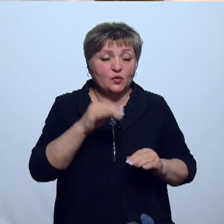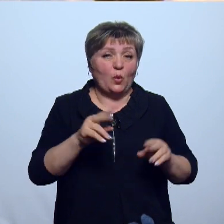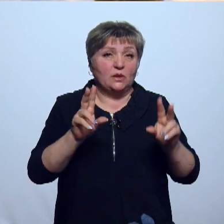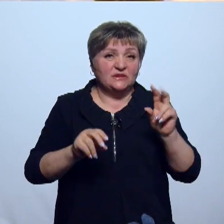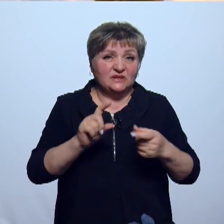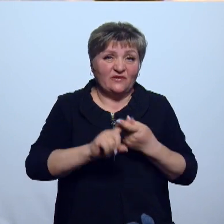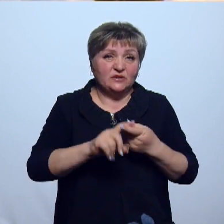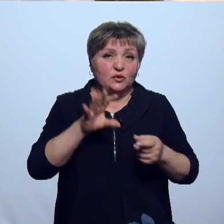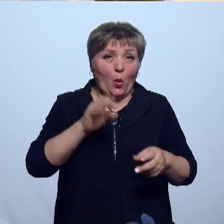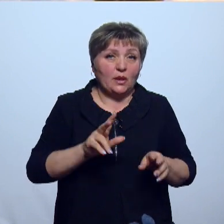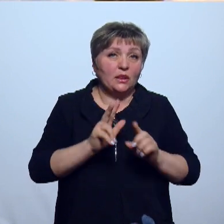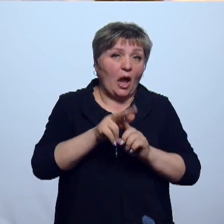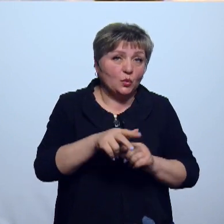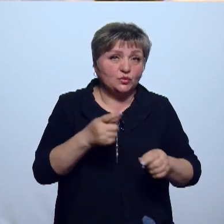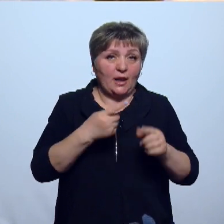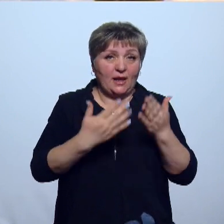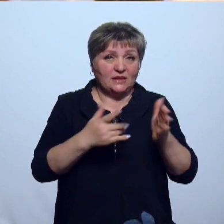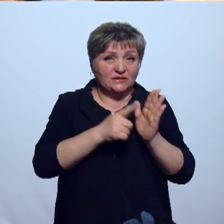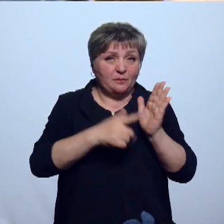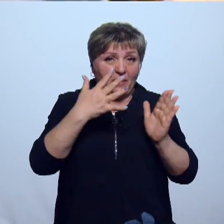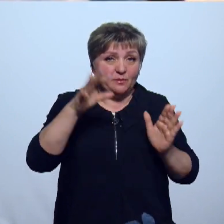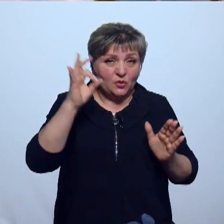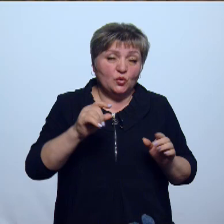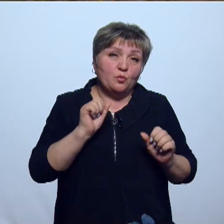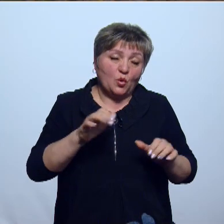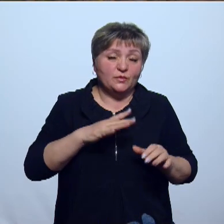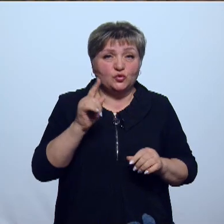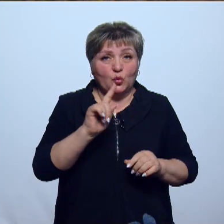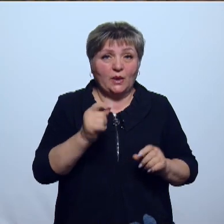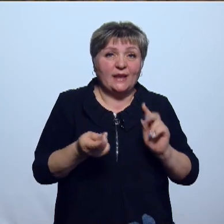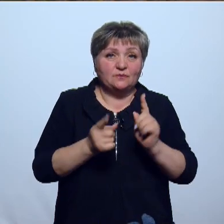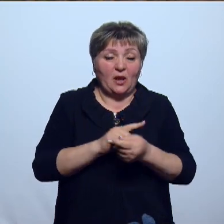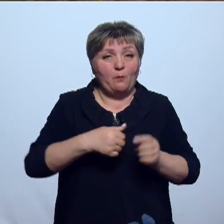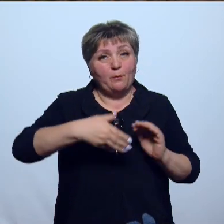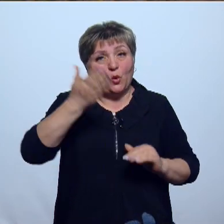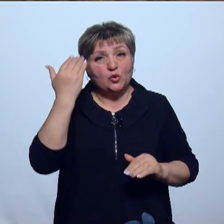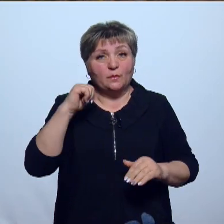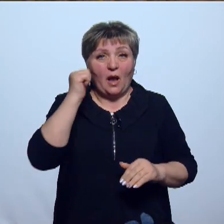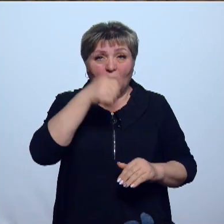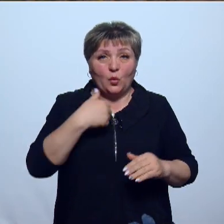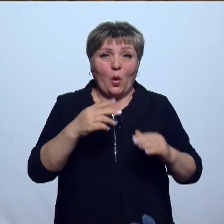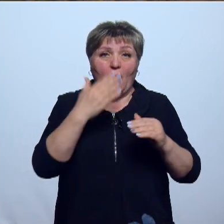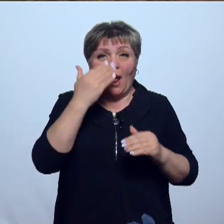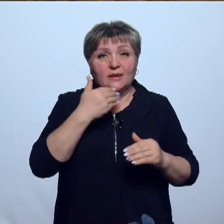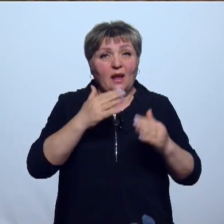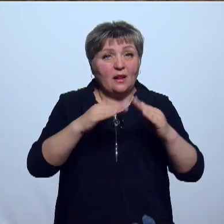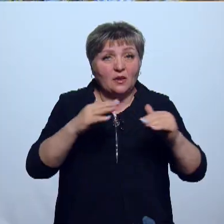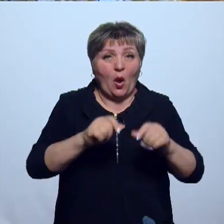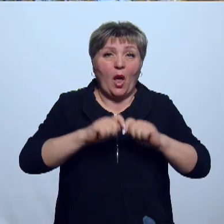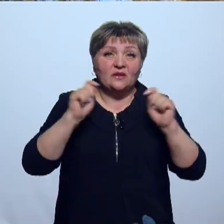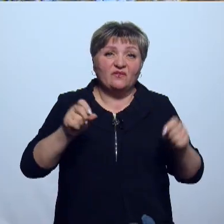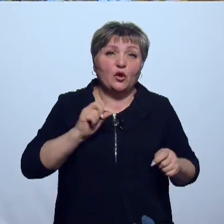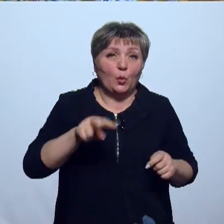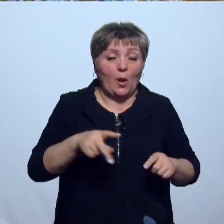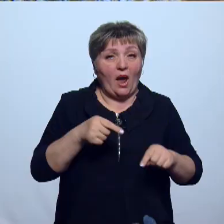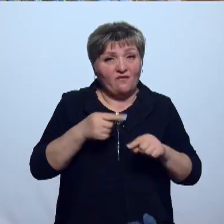нагрузки. Если 75%, то может быть что-то маленькое изменится. В прошлом году летние лагеря открылись в июле, и то не все.